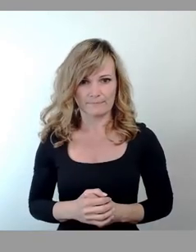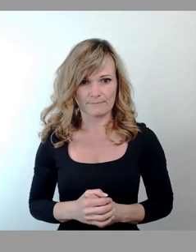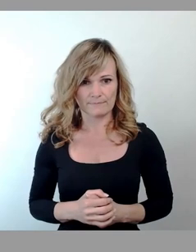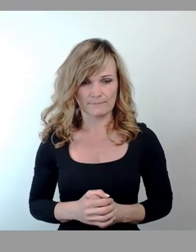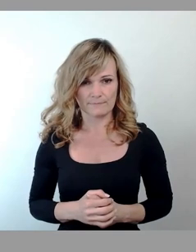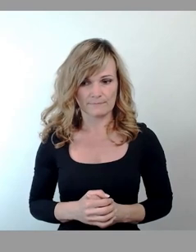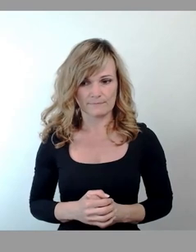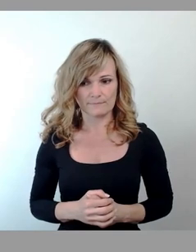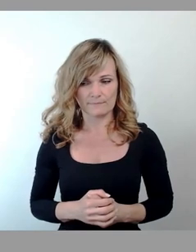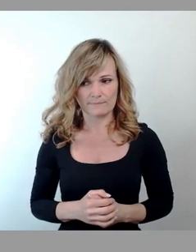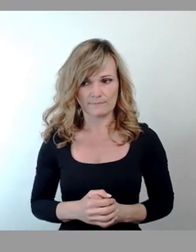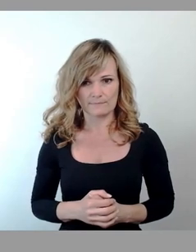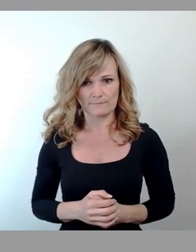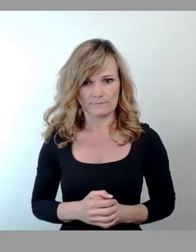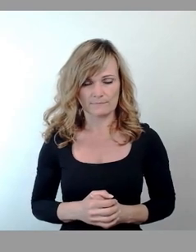Warum?